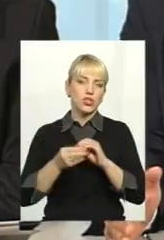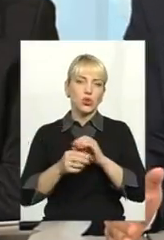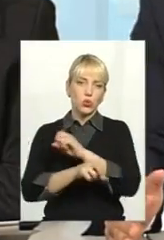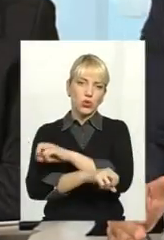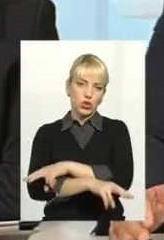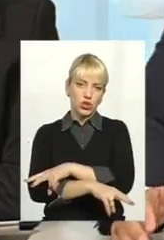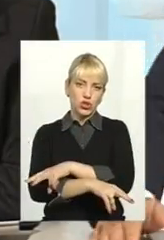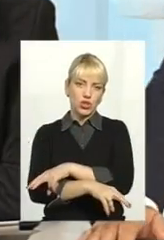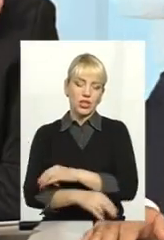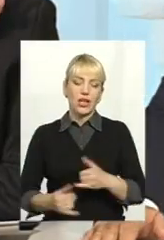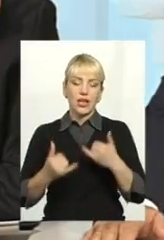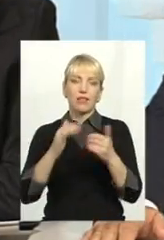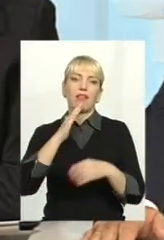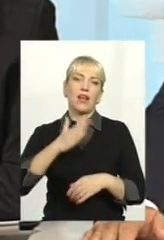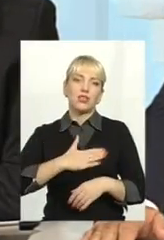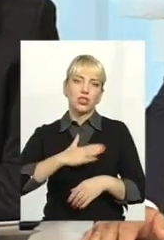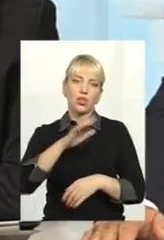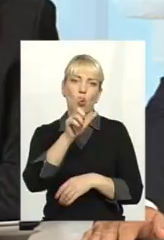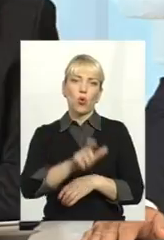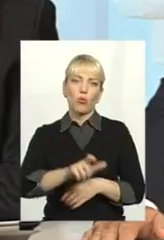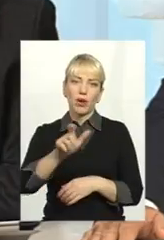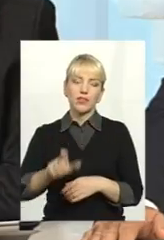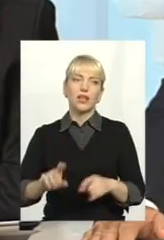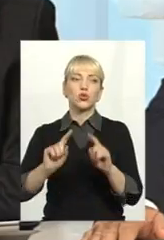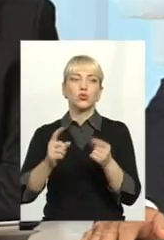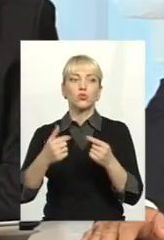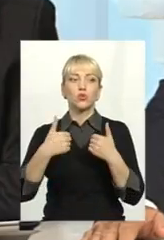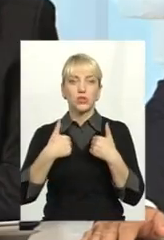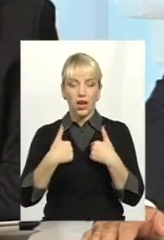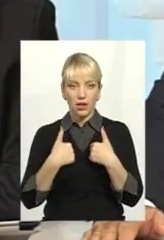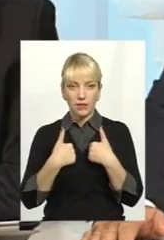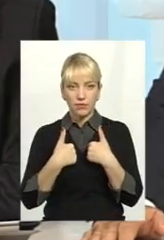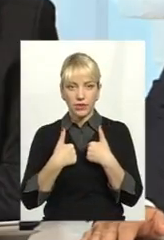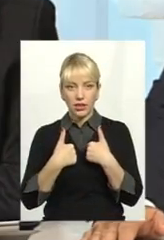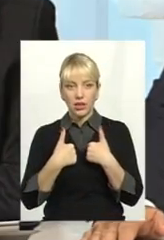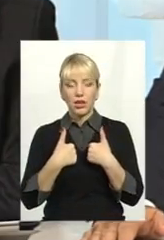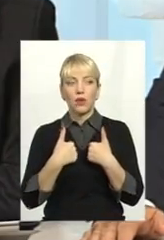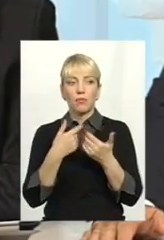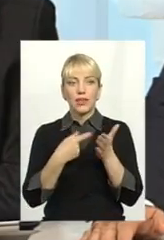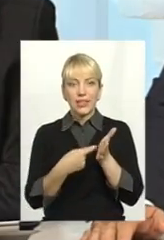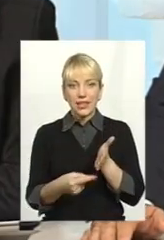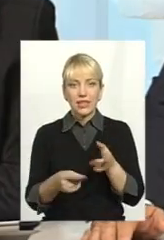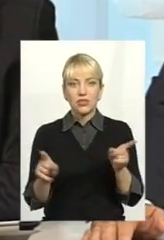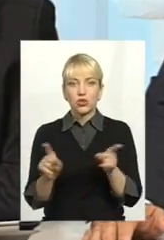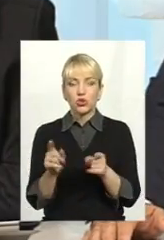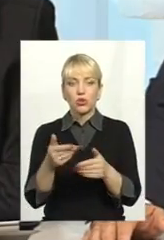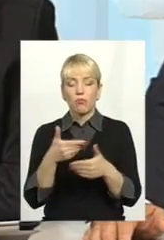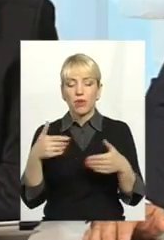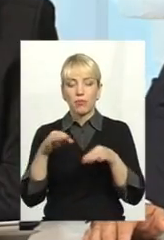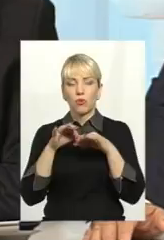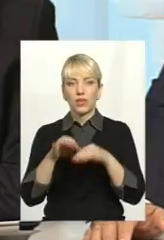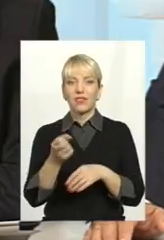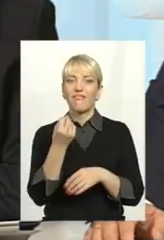для наших громадян. Тому я підкреслюю, що ми проведемо таких 12